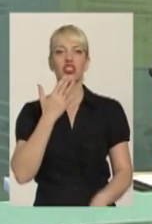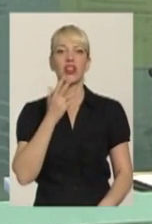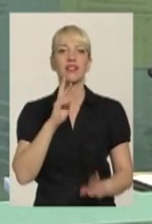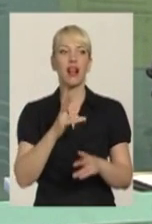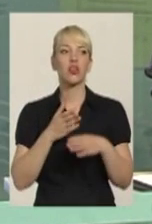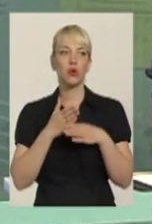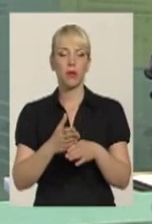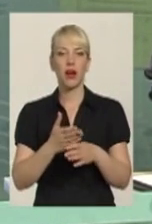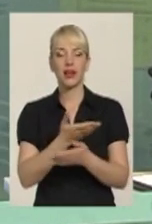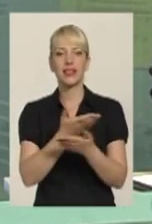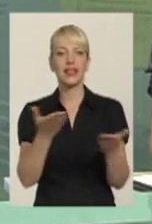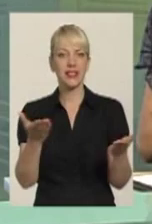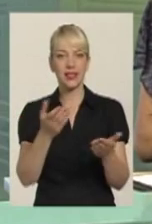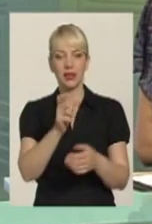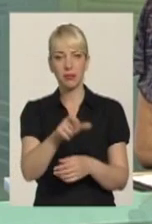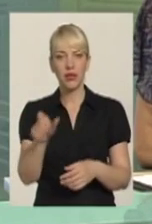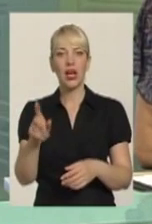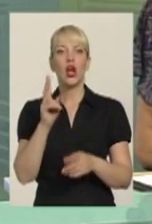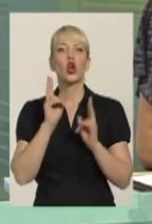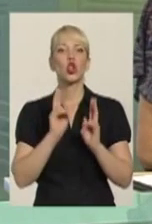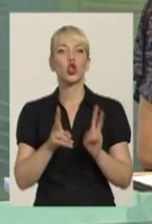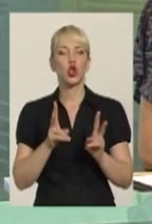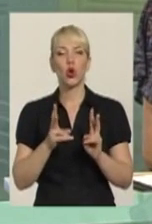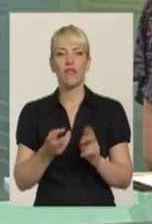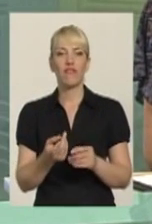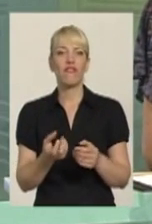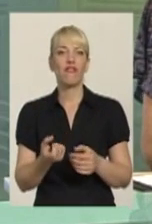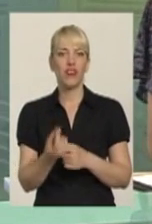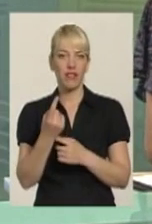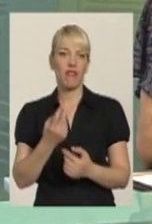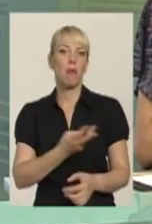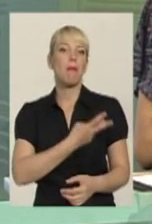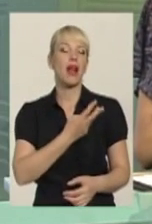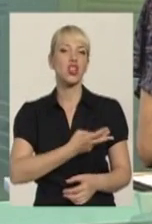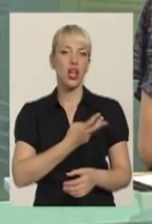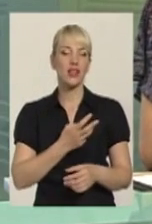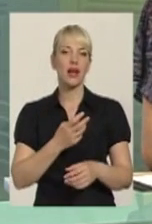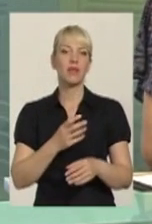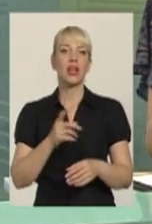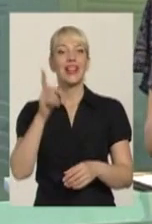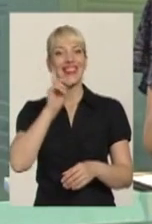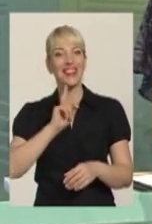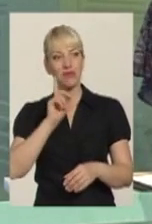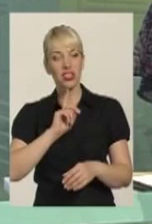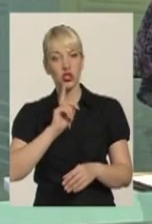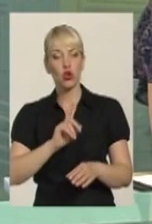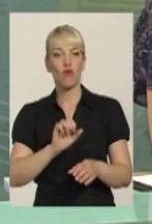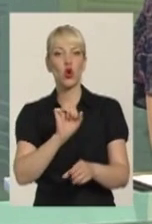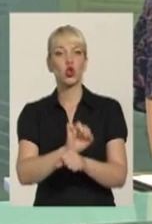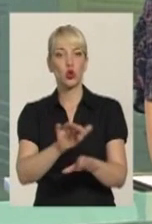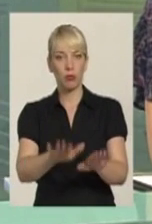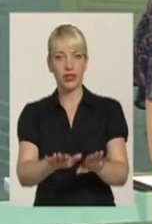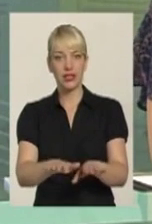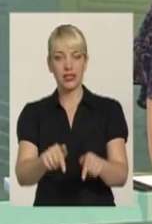допомагаєте їм, тим, хто виявив бажання зупинитися тимчасово, не в Ізраїлі, а саме на